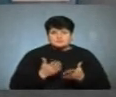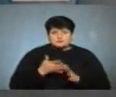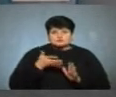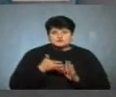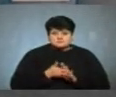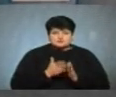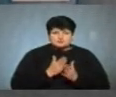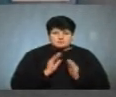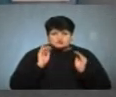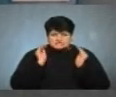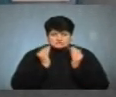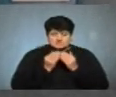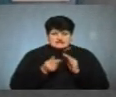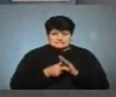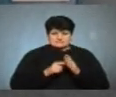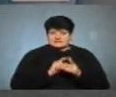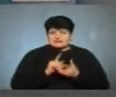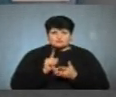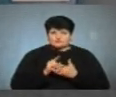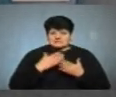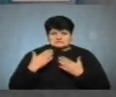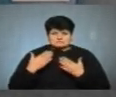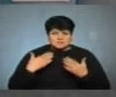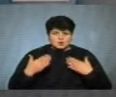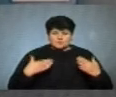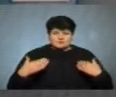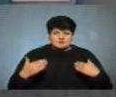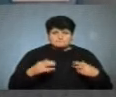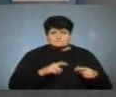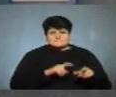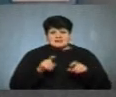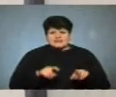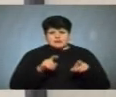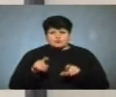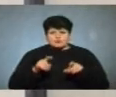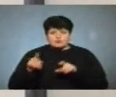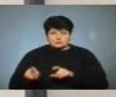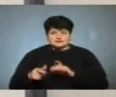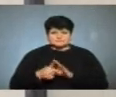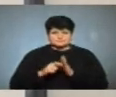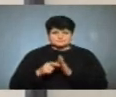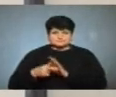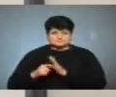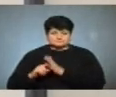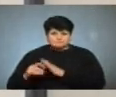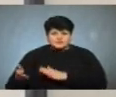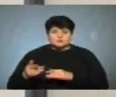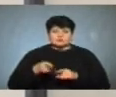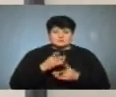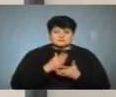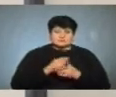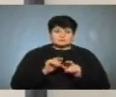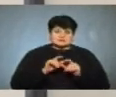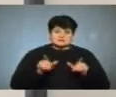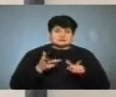ізоляція класів, не повинні вони спілкуватися між собою, переходити з класу в клас, от тоді ми маємо заклади, де